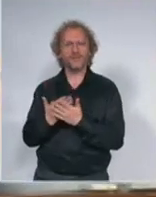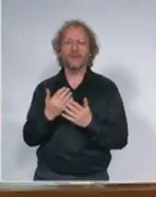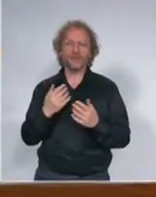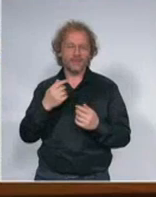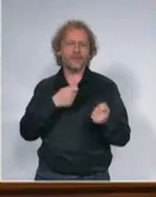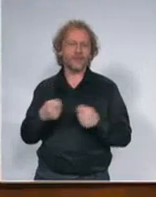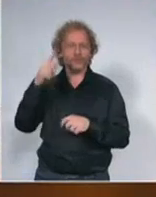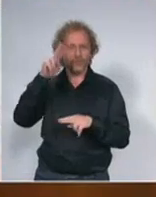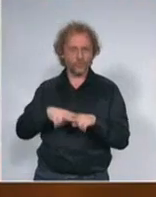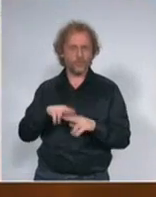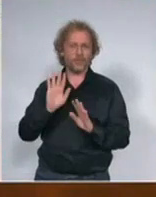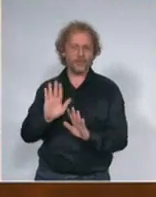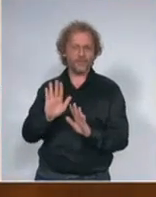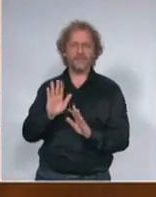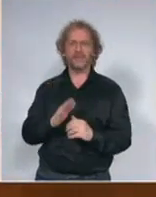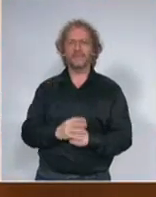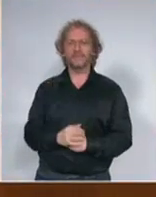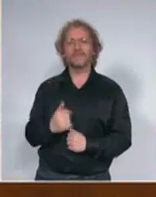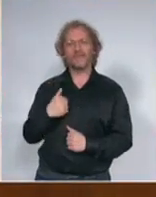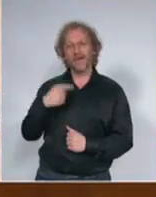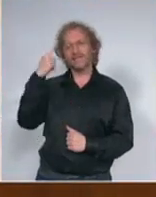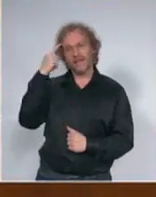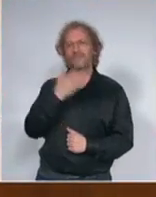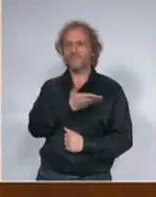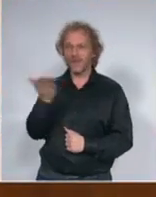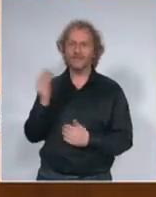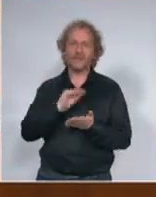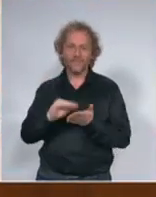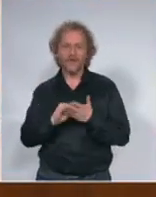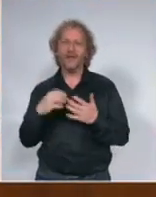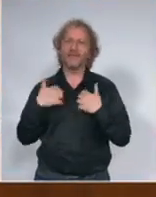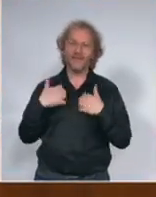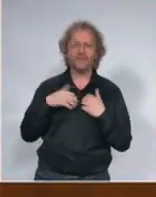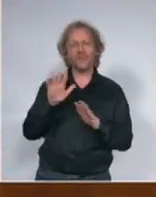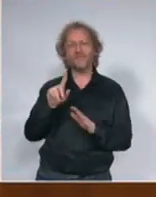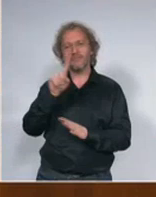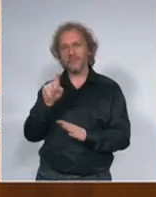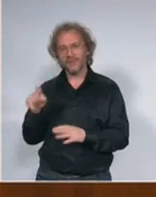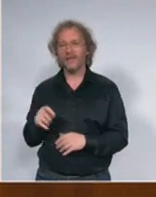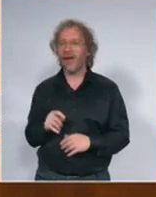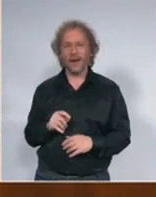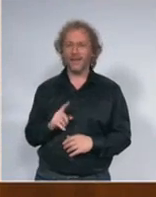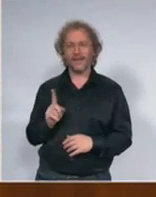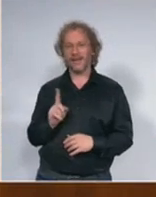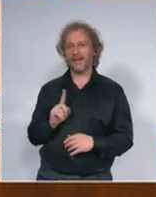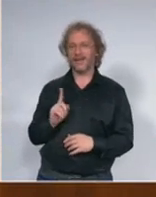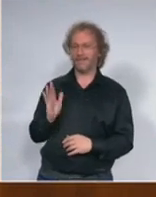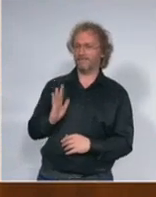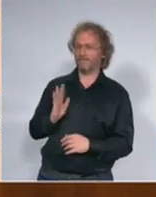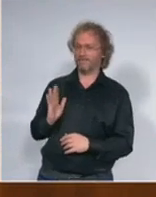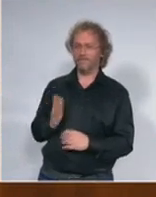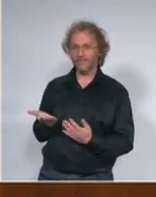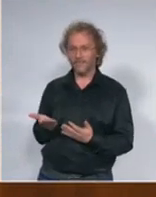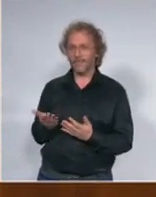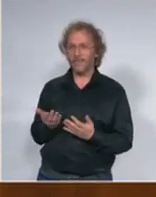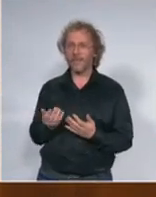da je za vas novinare interesantna takva vrsta pitanja ali je neumestno da se dovodi u pitanje bilo koja odluka koja je